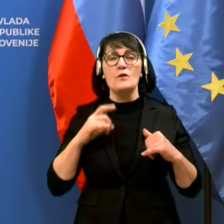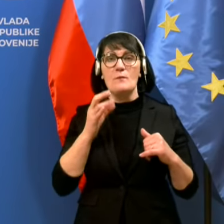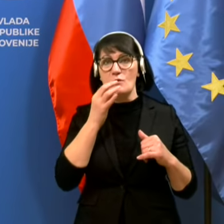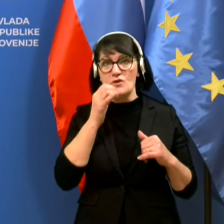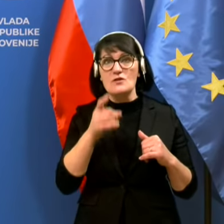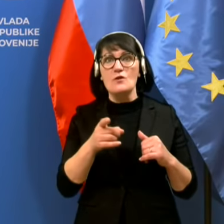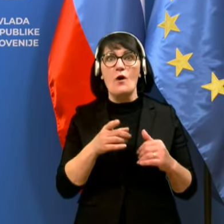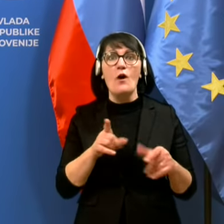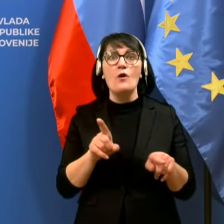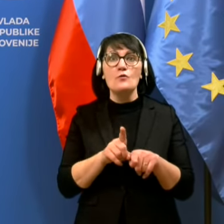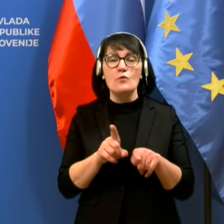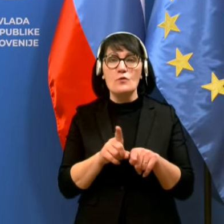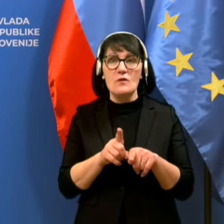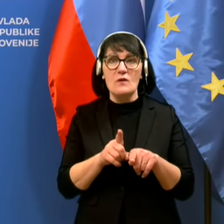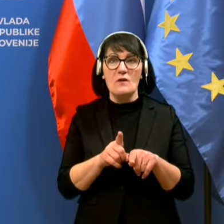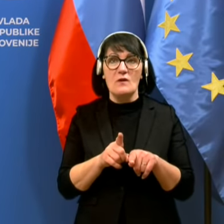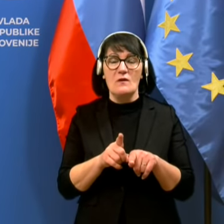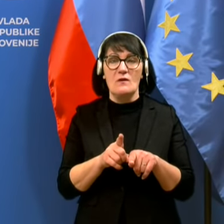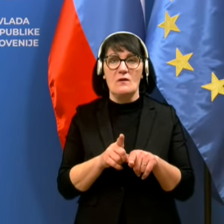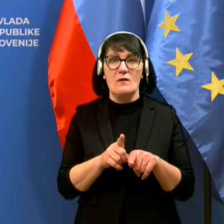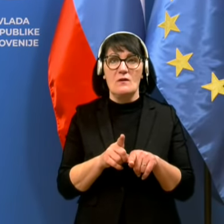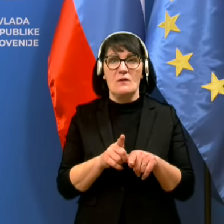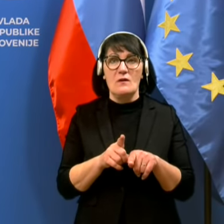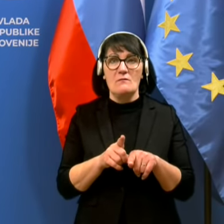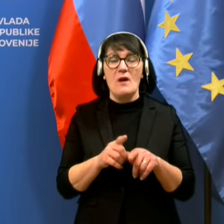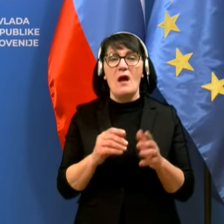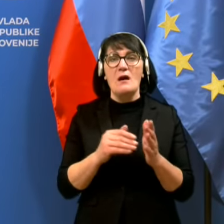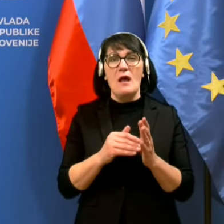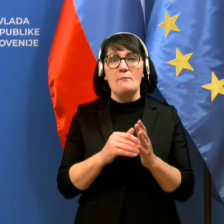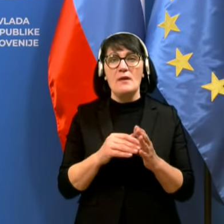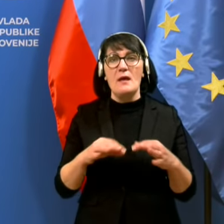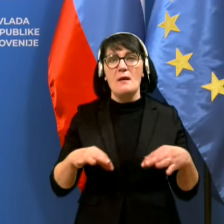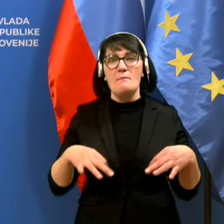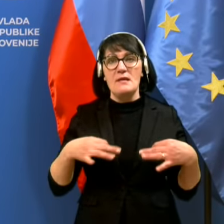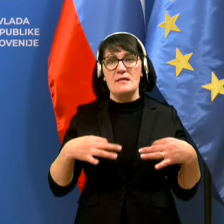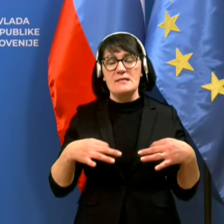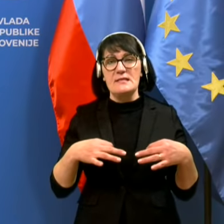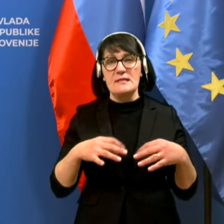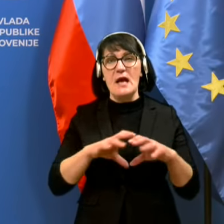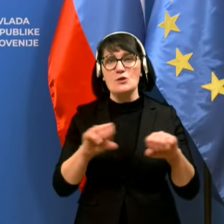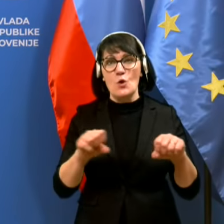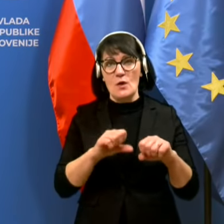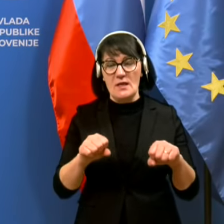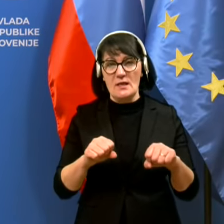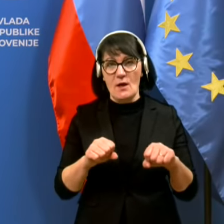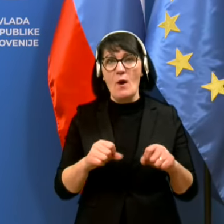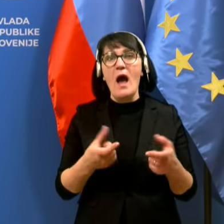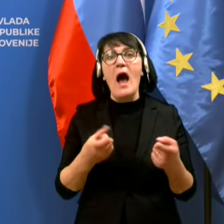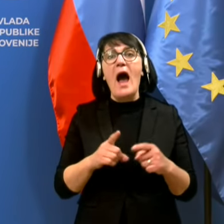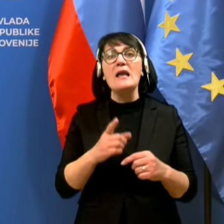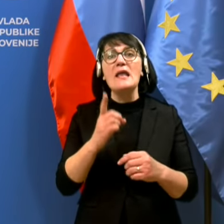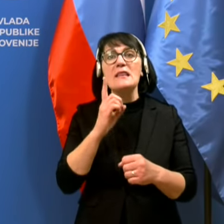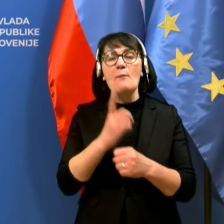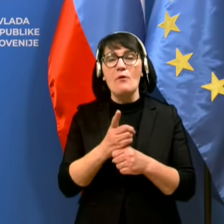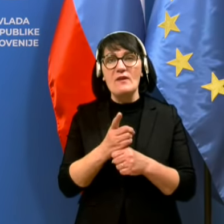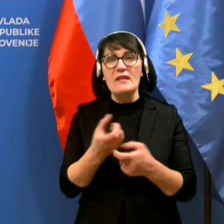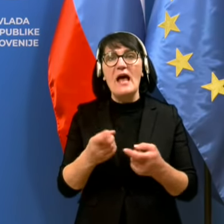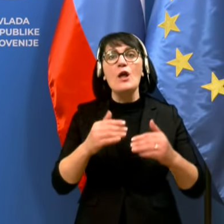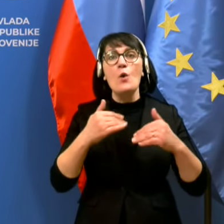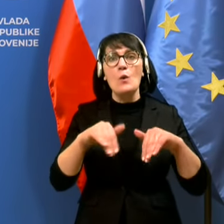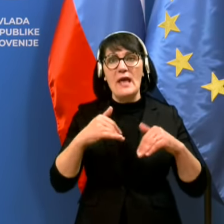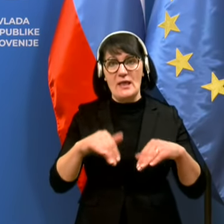kakšna medicinska storitev, kakšno napovedano ali urgentno